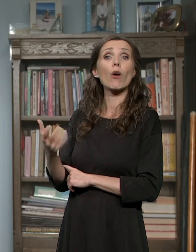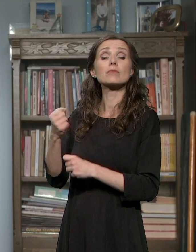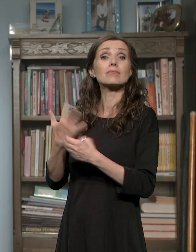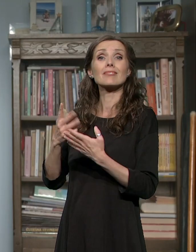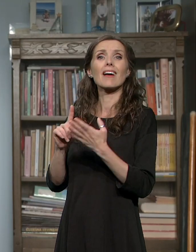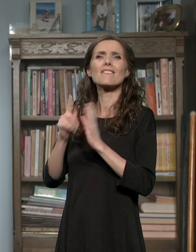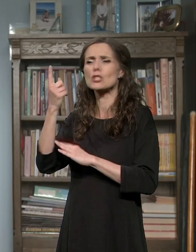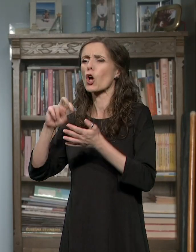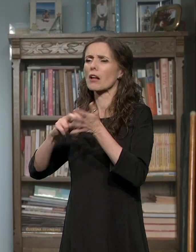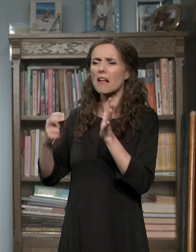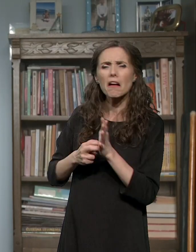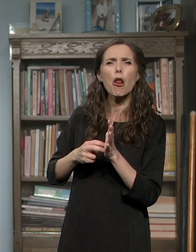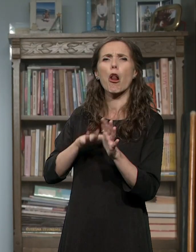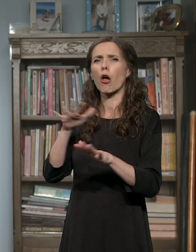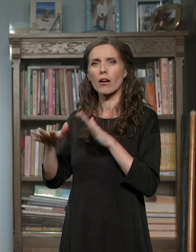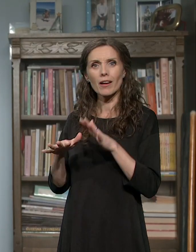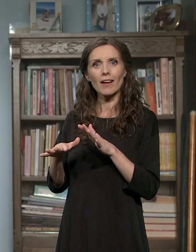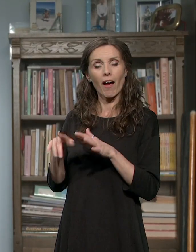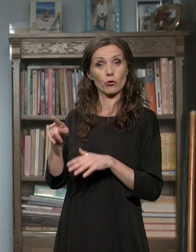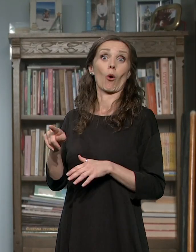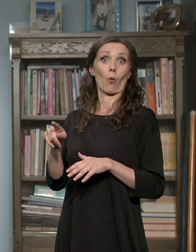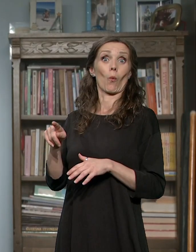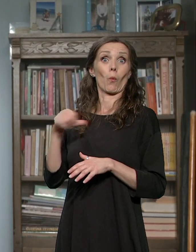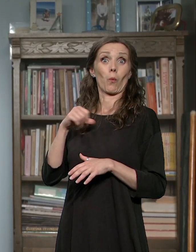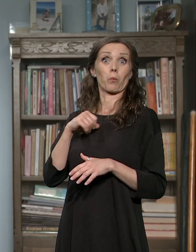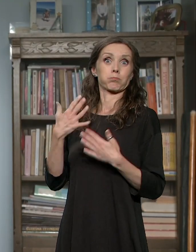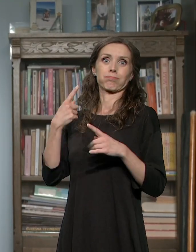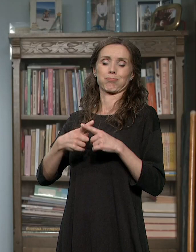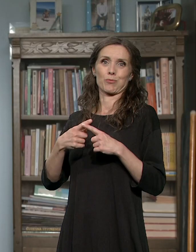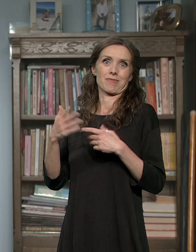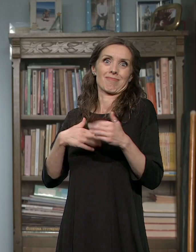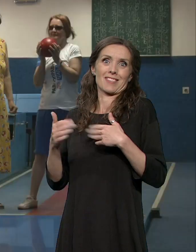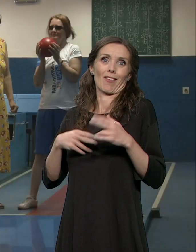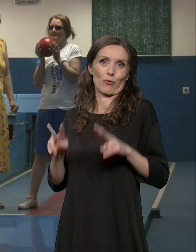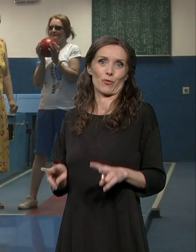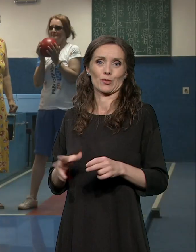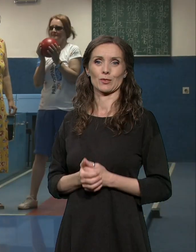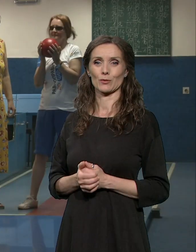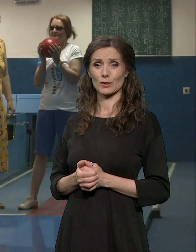visokim tehnologijama i to je izazov samo po sebi i zadovoljstvo samo po sebi.